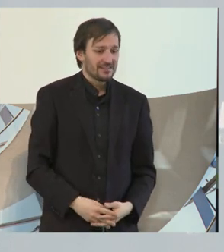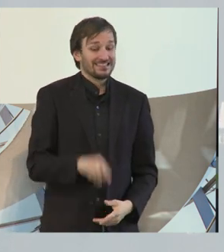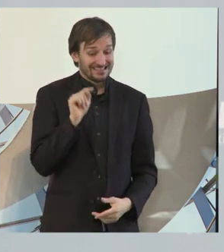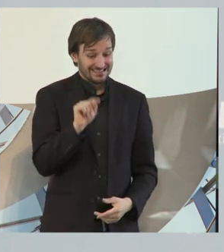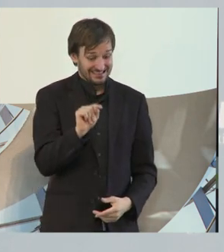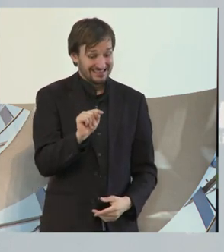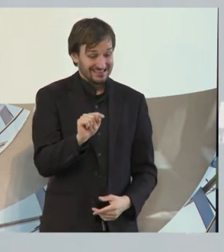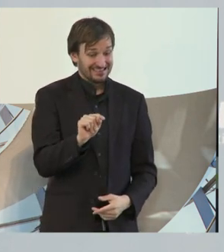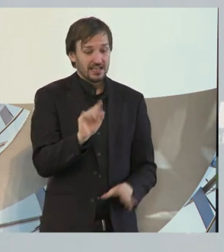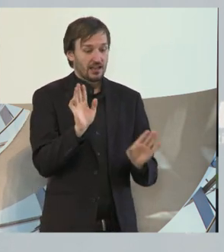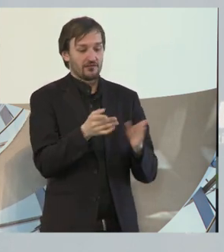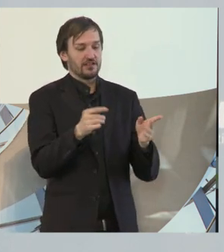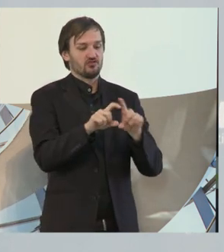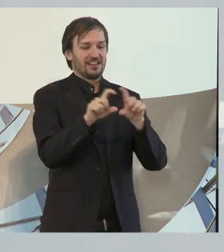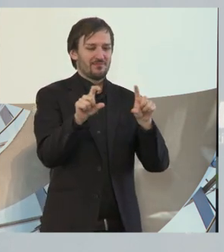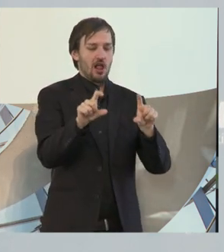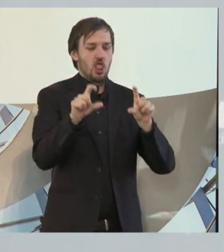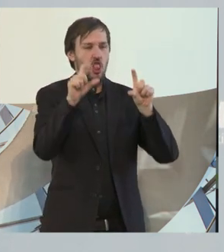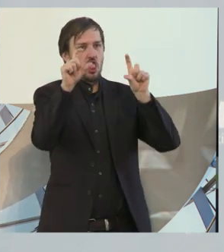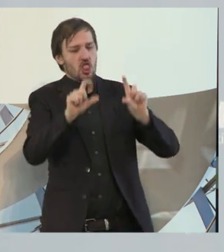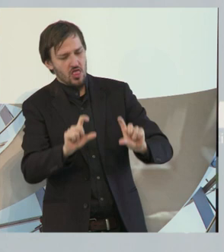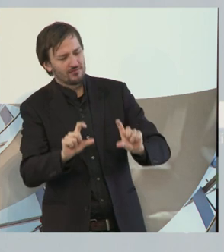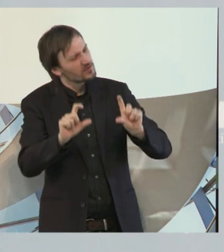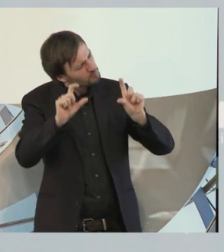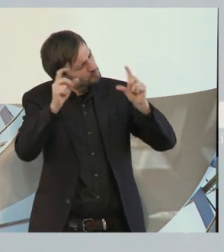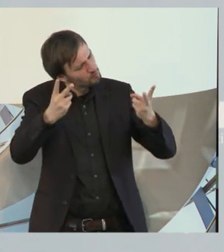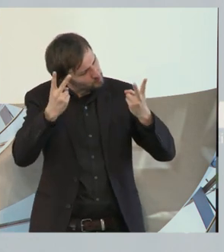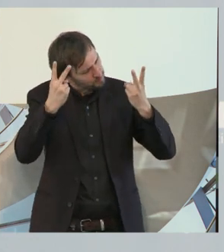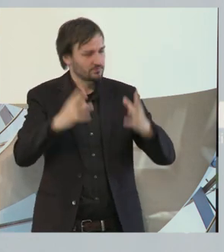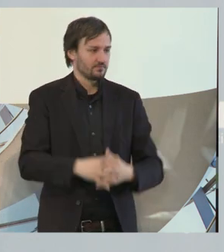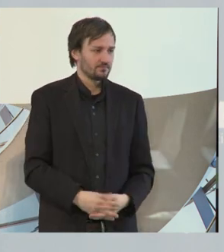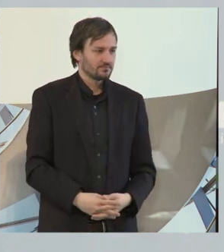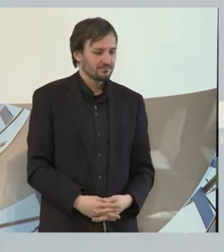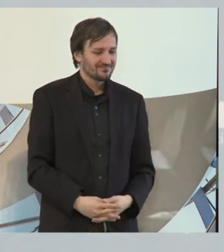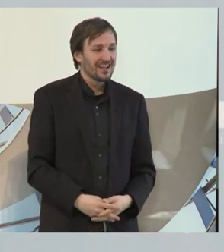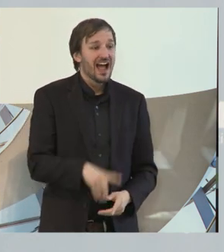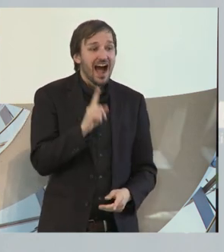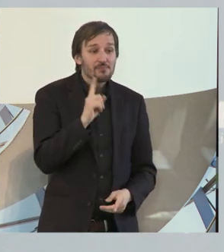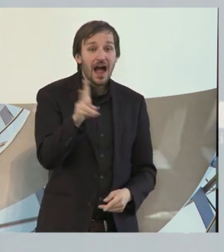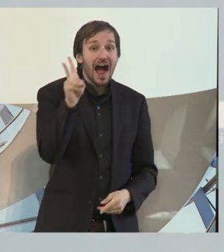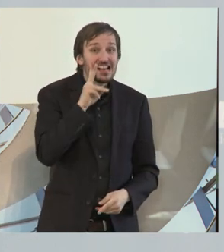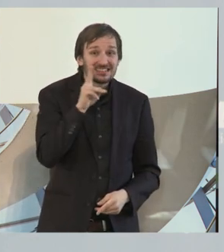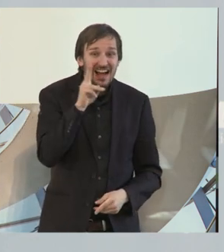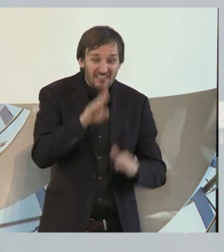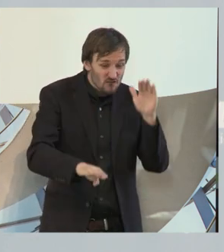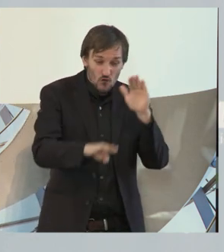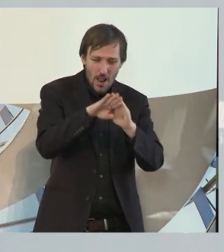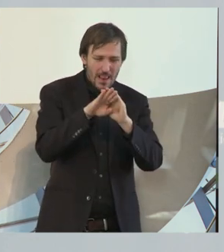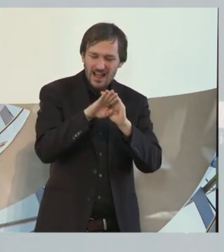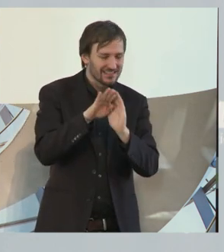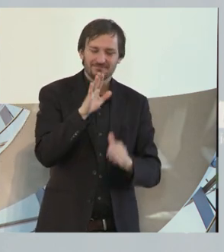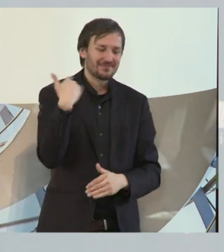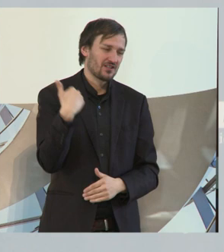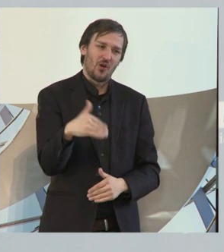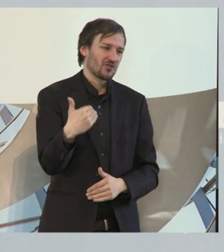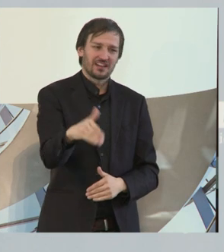Bedeutung nicht unterschätzt werden kann. Auch das ist im Alltag noch nicht immer ausgefüllt. Und so wie